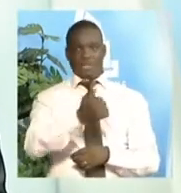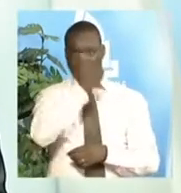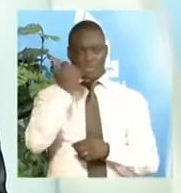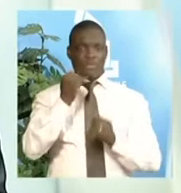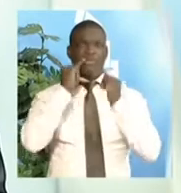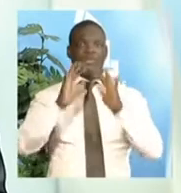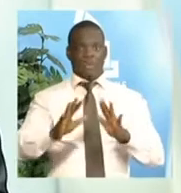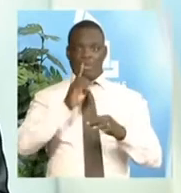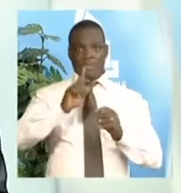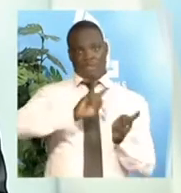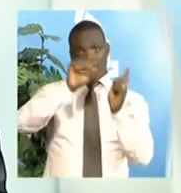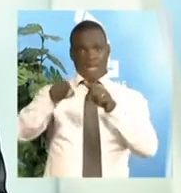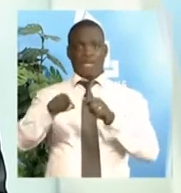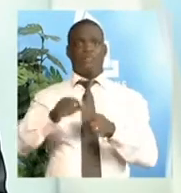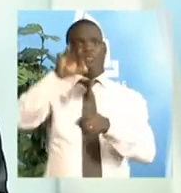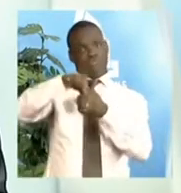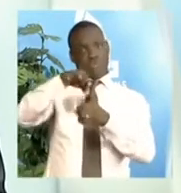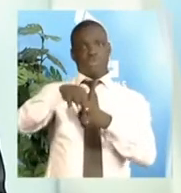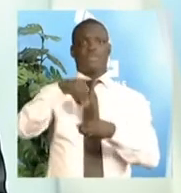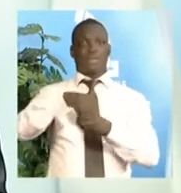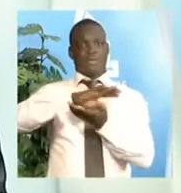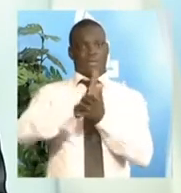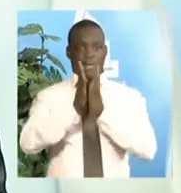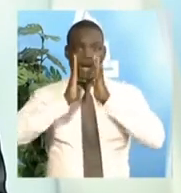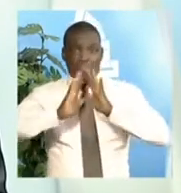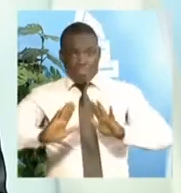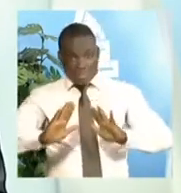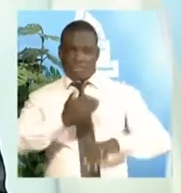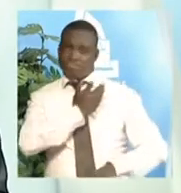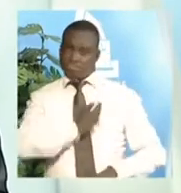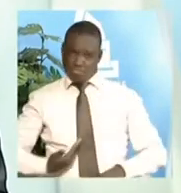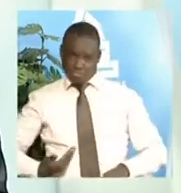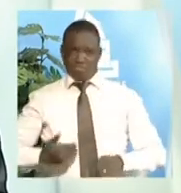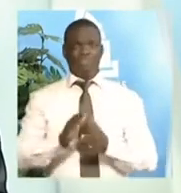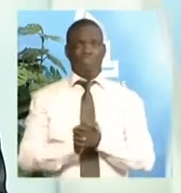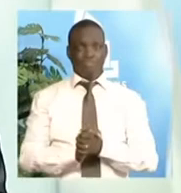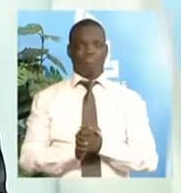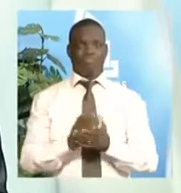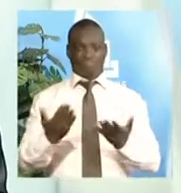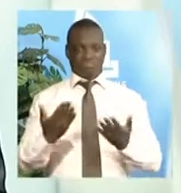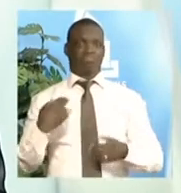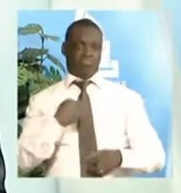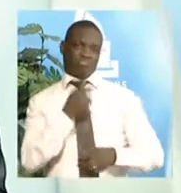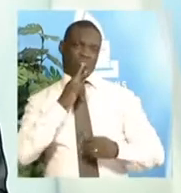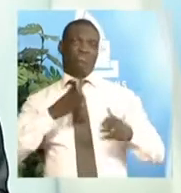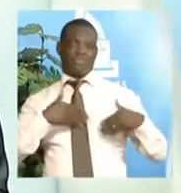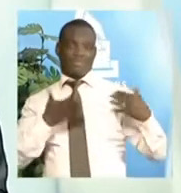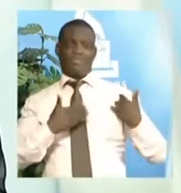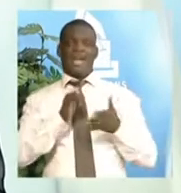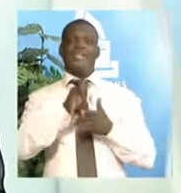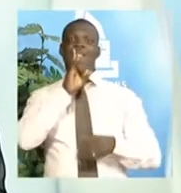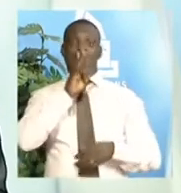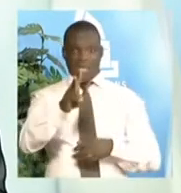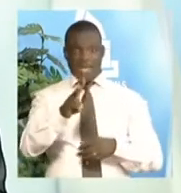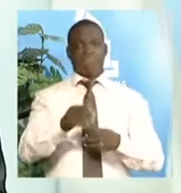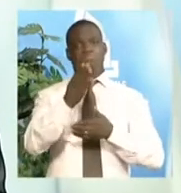dans la paix et dans la quiétude. Nous nous sommes heureux. C'est vrai qu'il y a eu des incidences